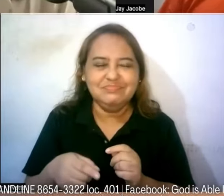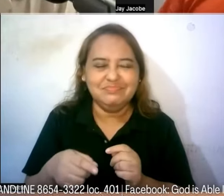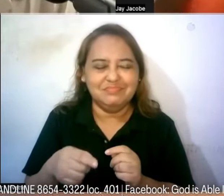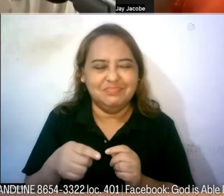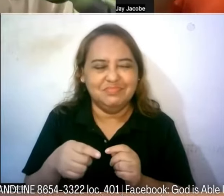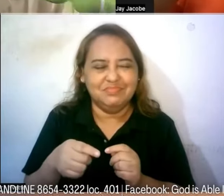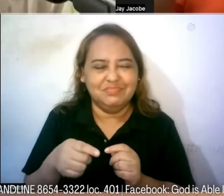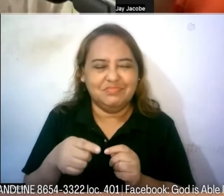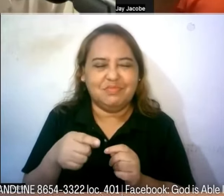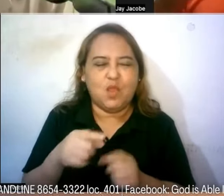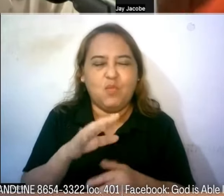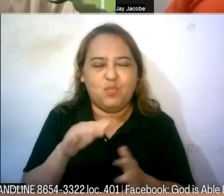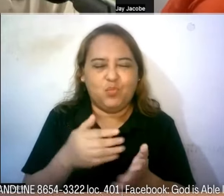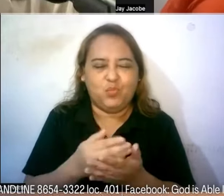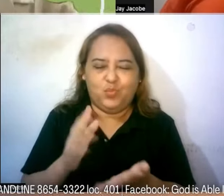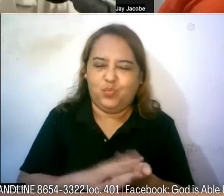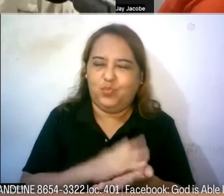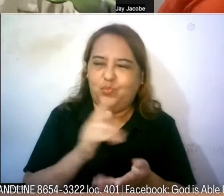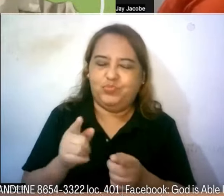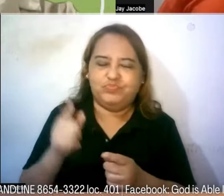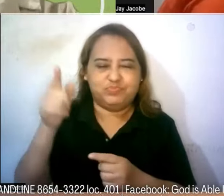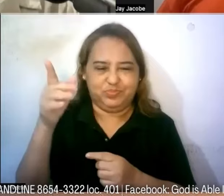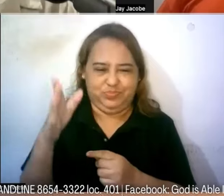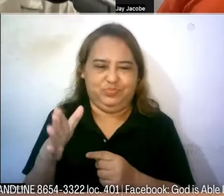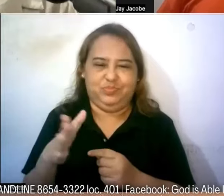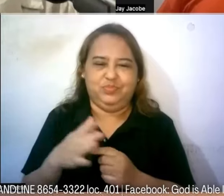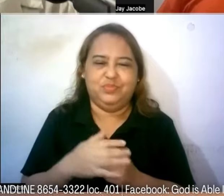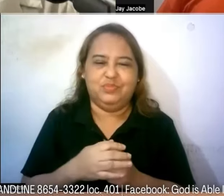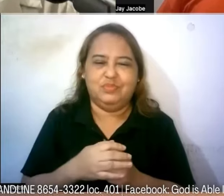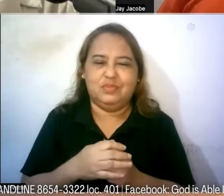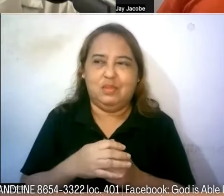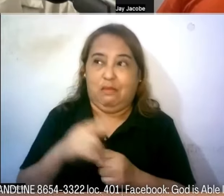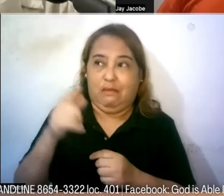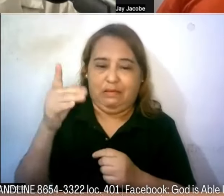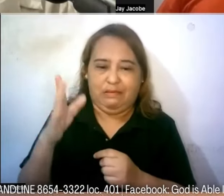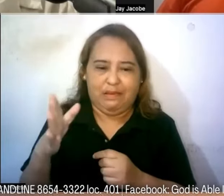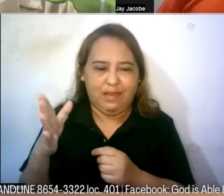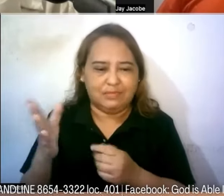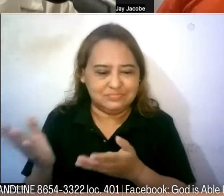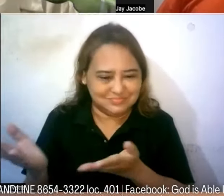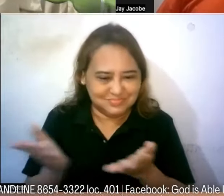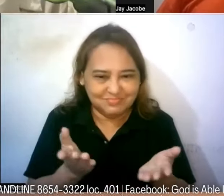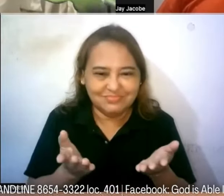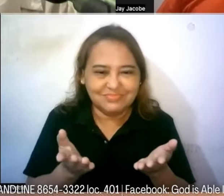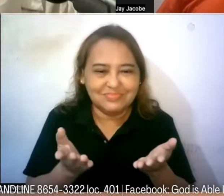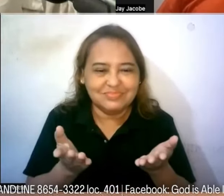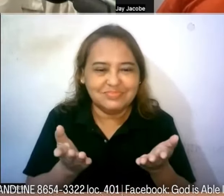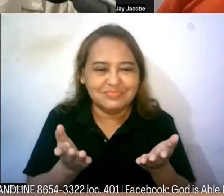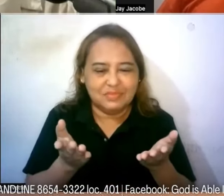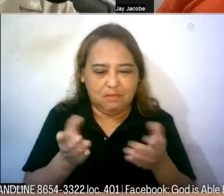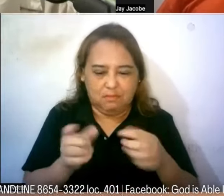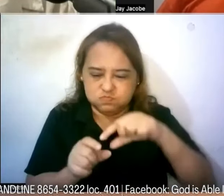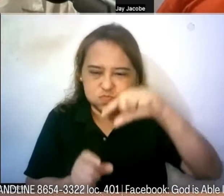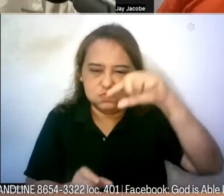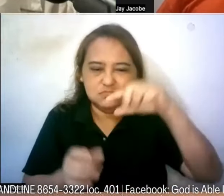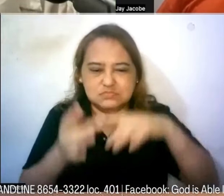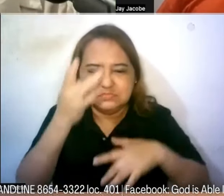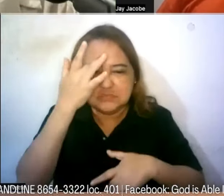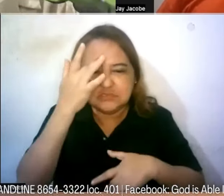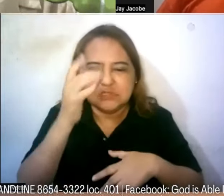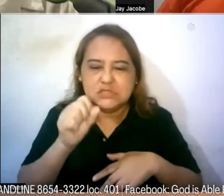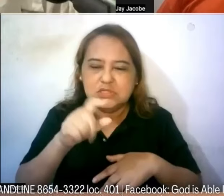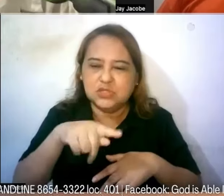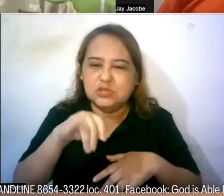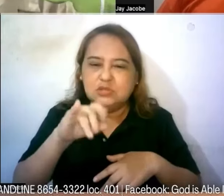all glory be to God at my confidence is this na yung Diyos na nagdala sa iyo ngayon sa hinaharap mong spinal condition at ng pamilya mo